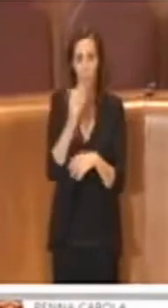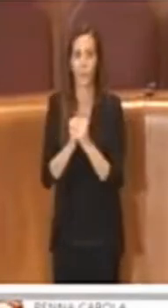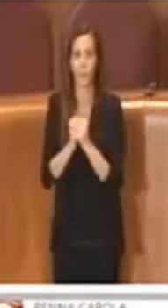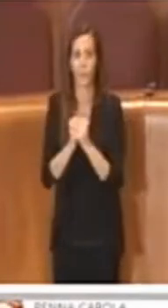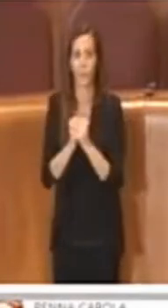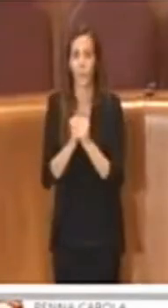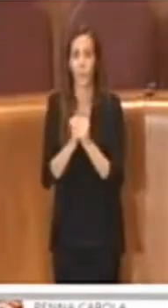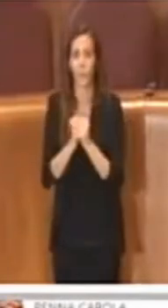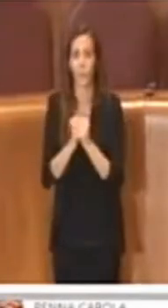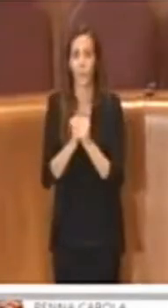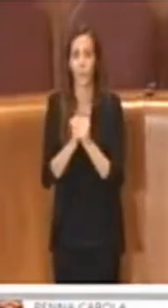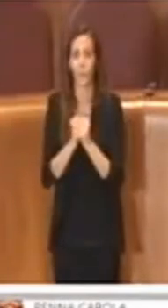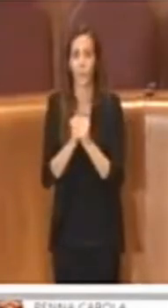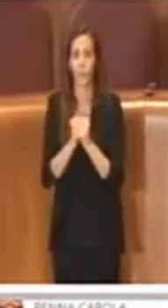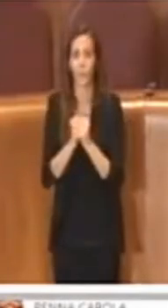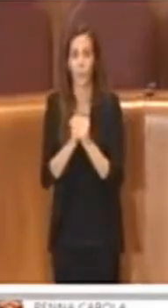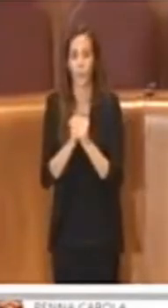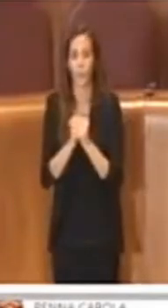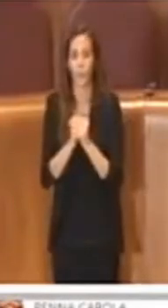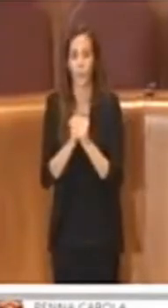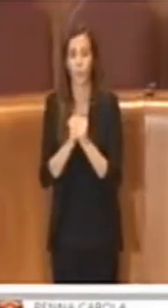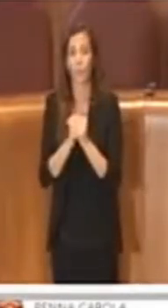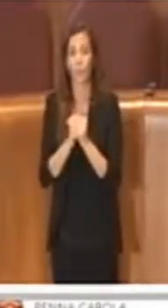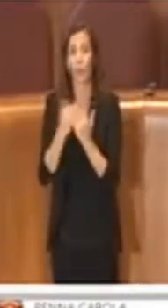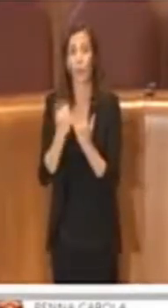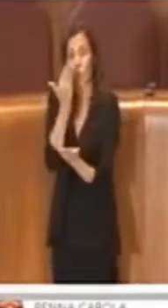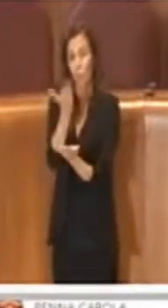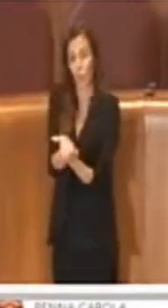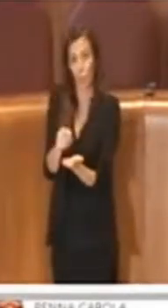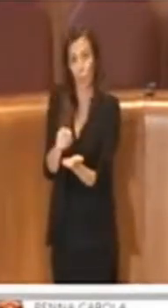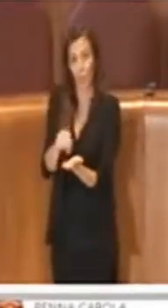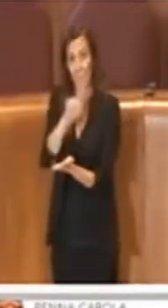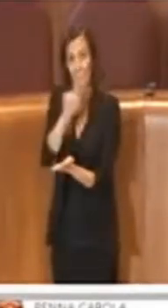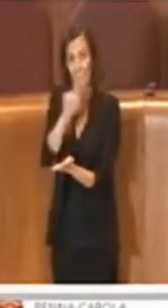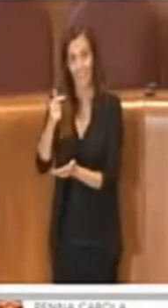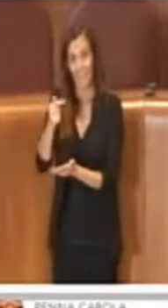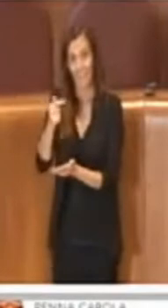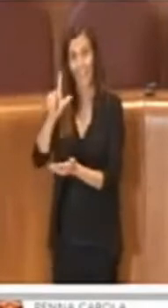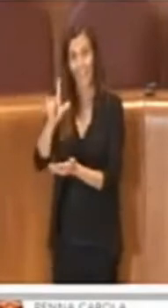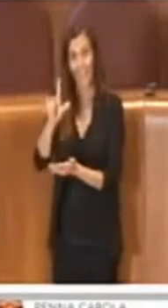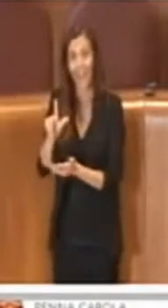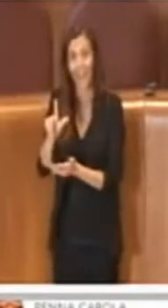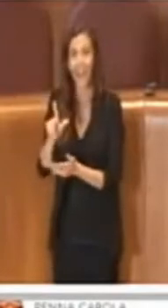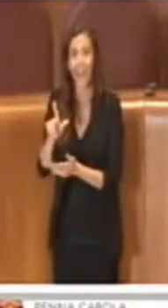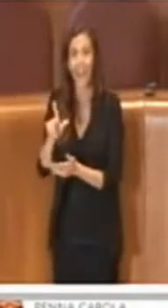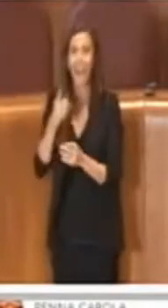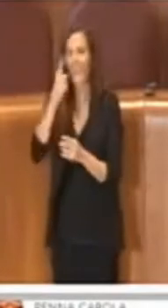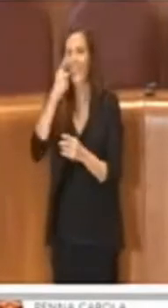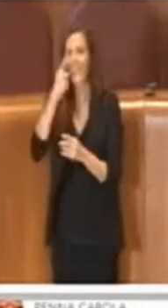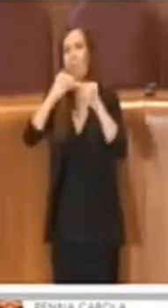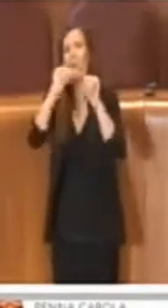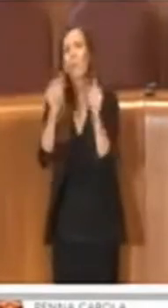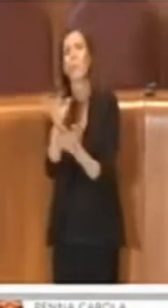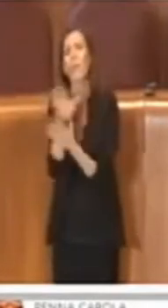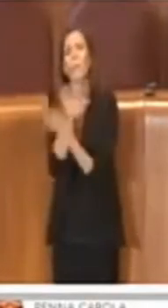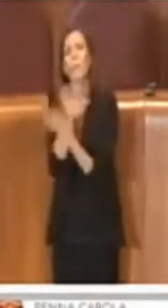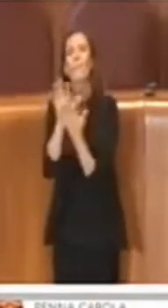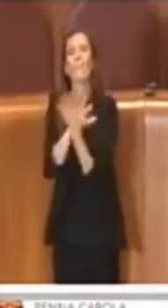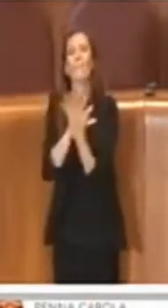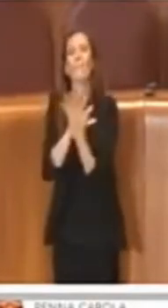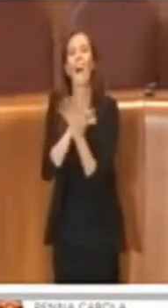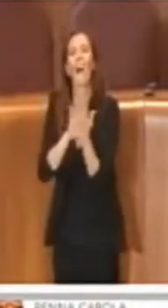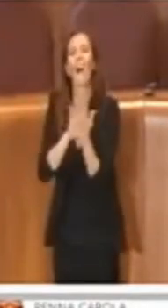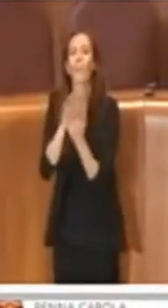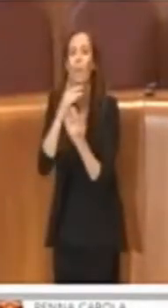in questa mozione la ZDL viene rappresentata come la panacea alla soluzione di tutti i mali che